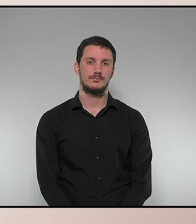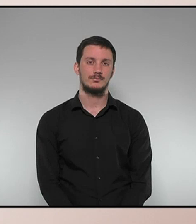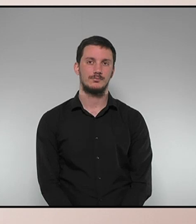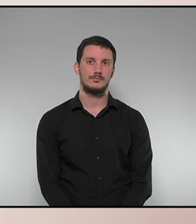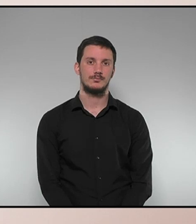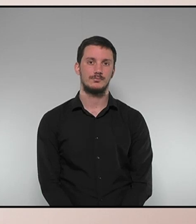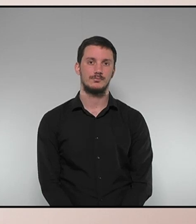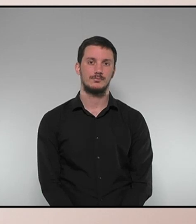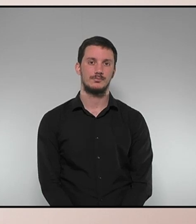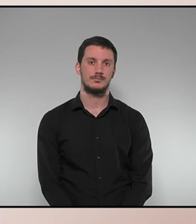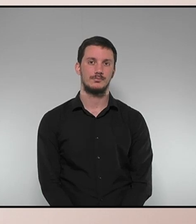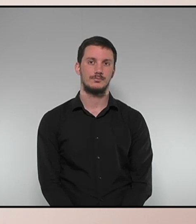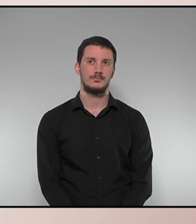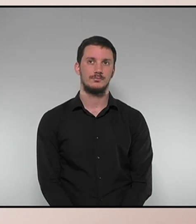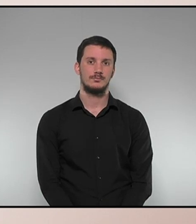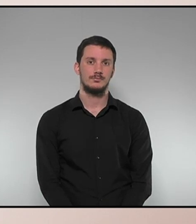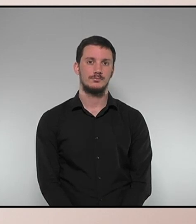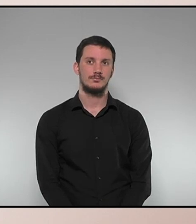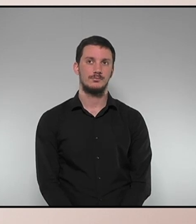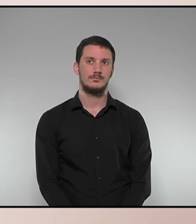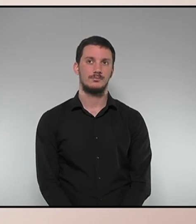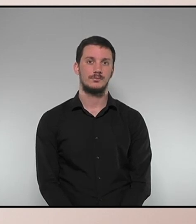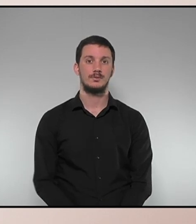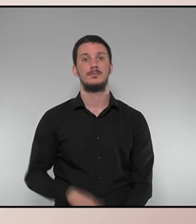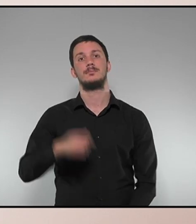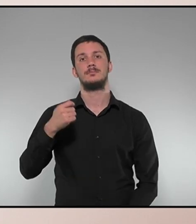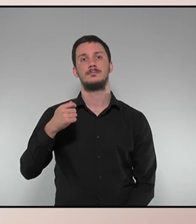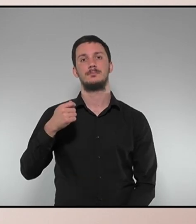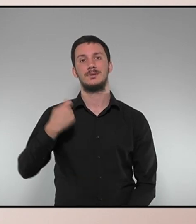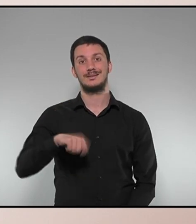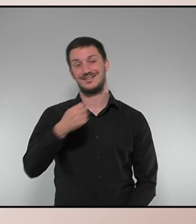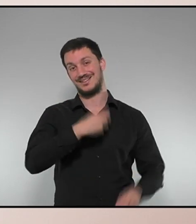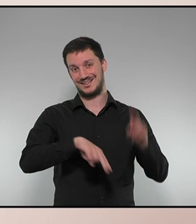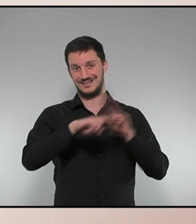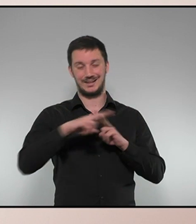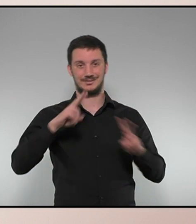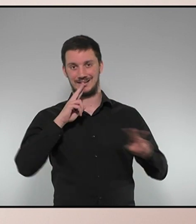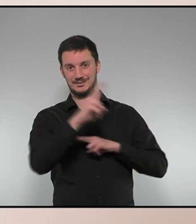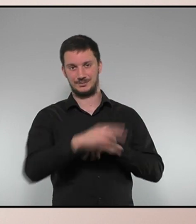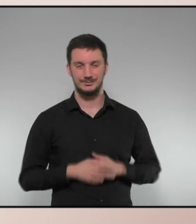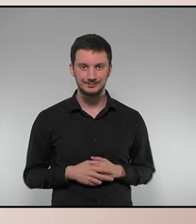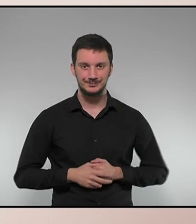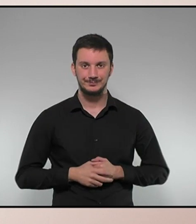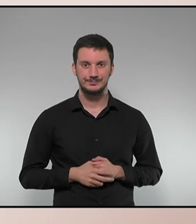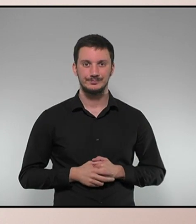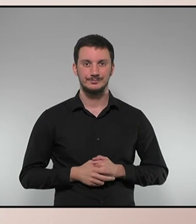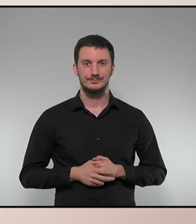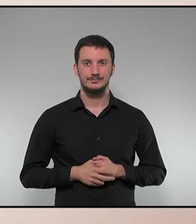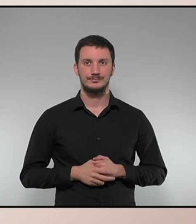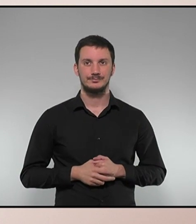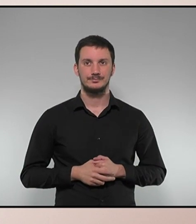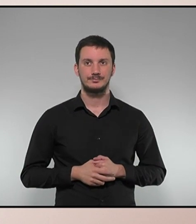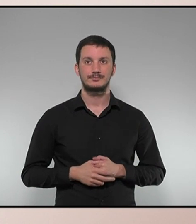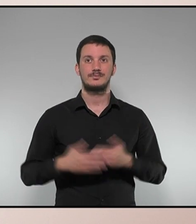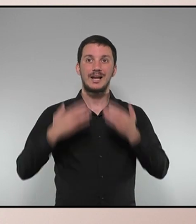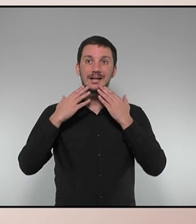Per respondre té la paraula el president de la Generalitat. Moltes